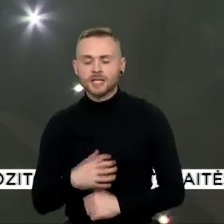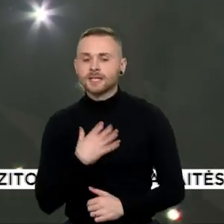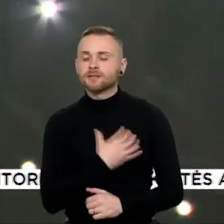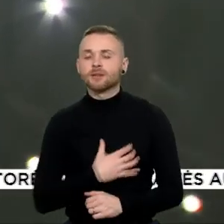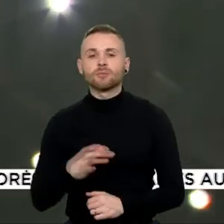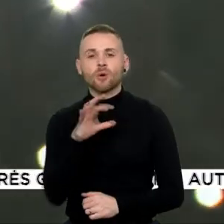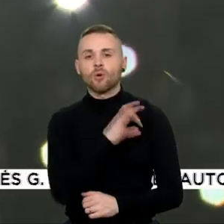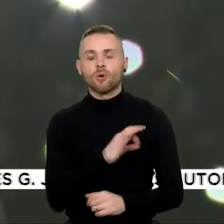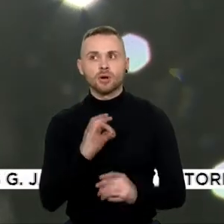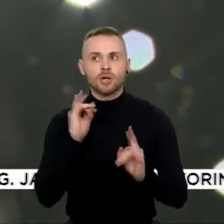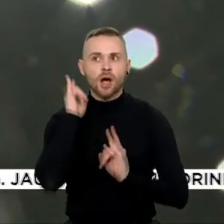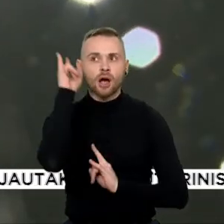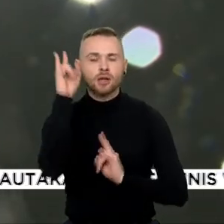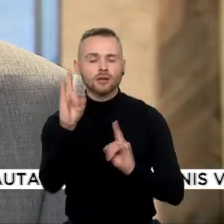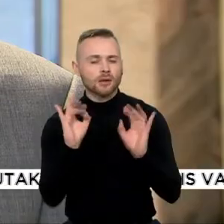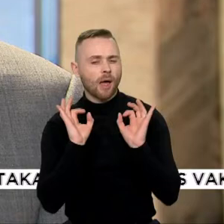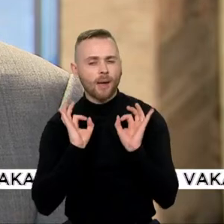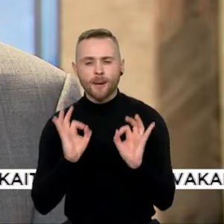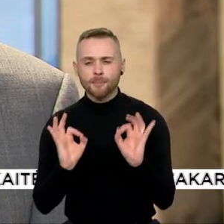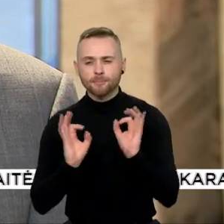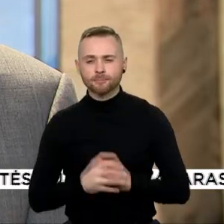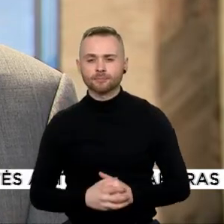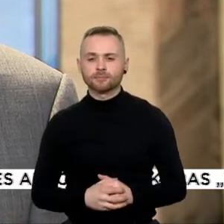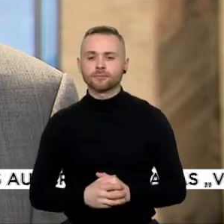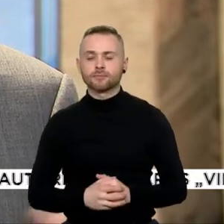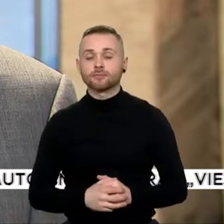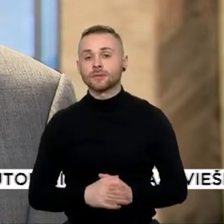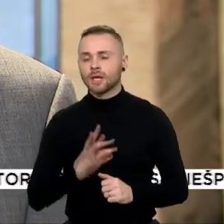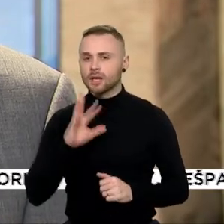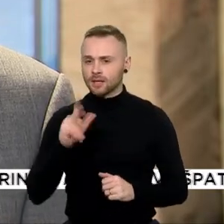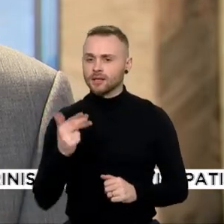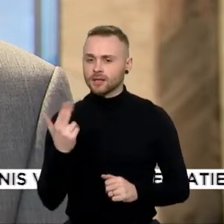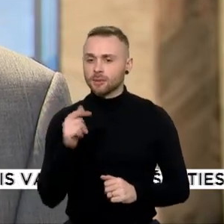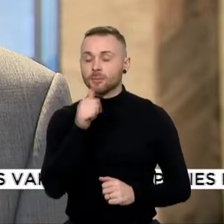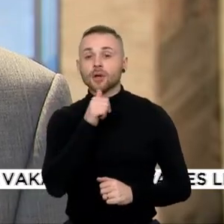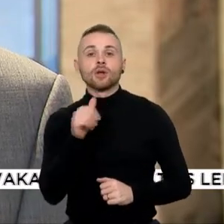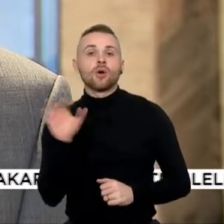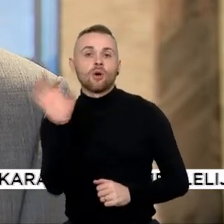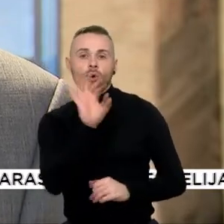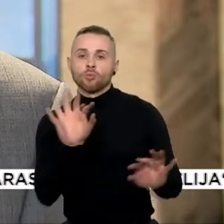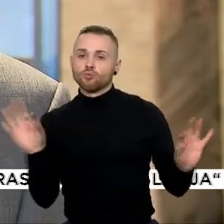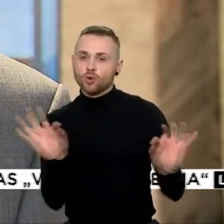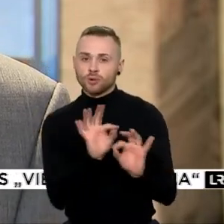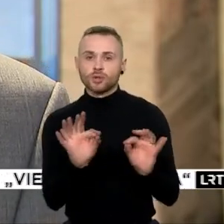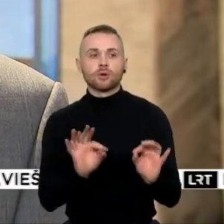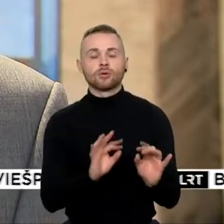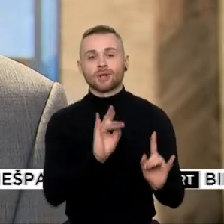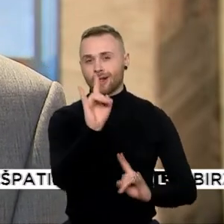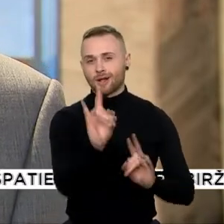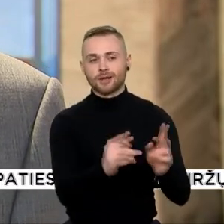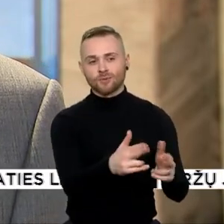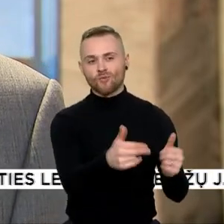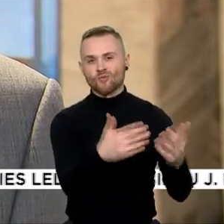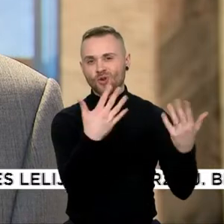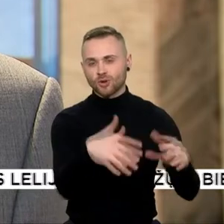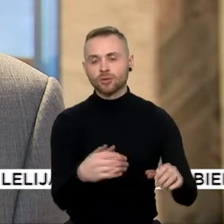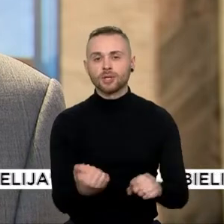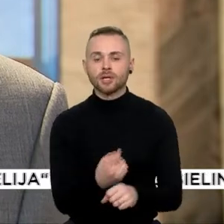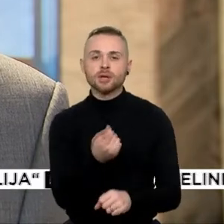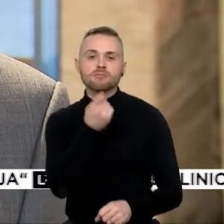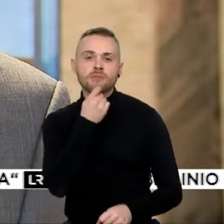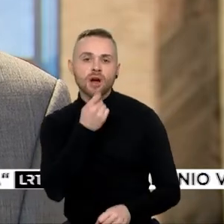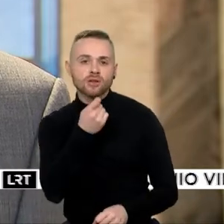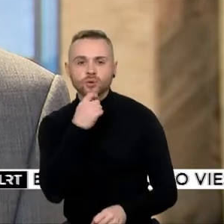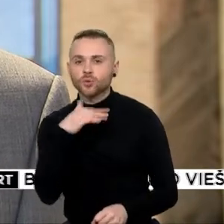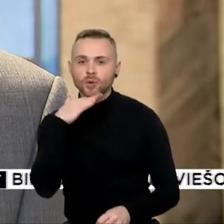salės akustika. Kaip būtų keista, bet pavyzdžiui įgarsintai muzikai reikia kuo mažesnio aidėjimo. Ir jeigu jūs